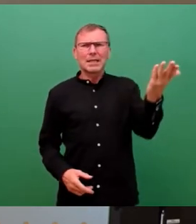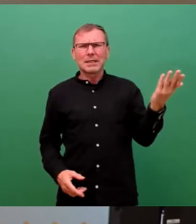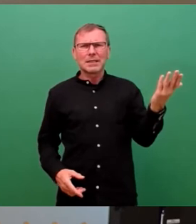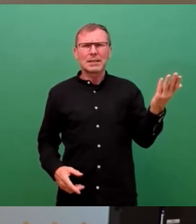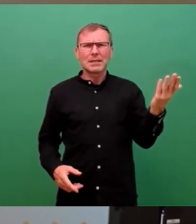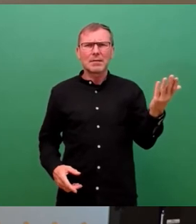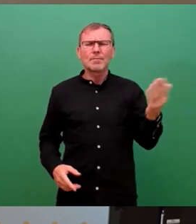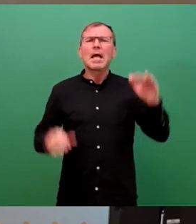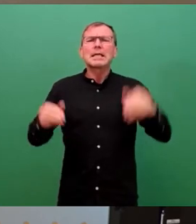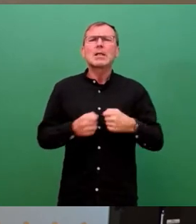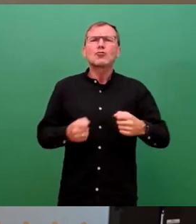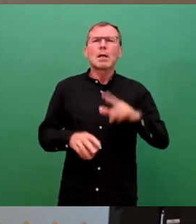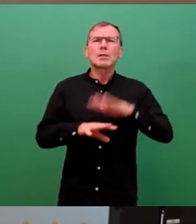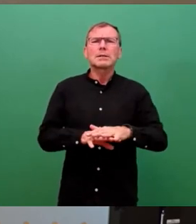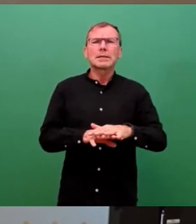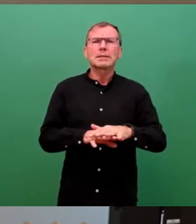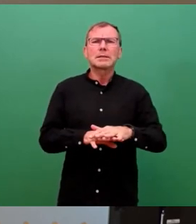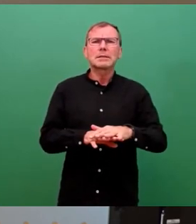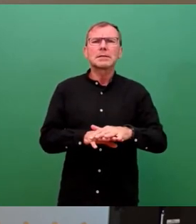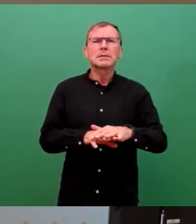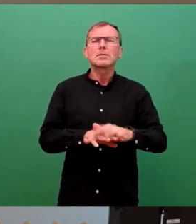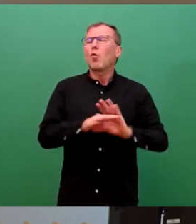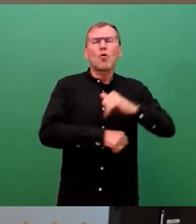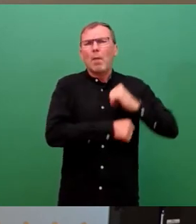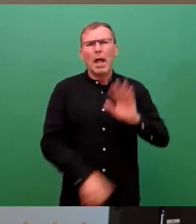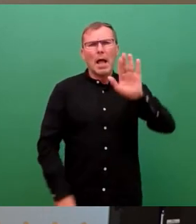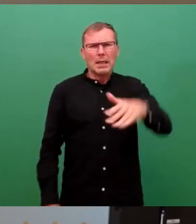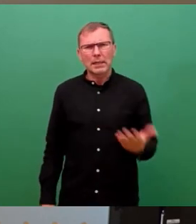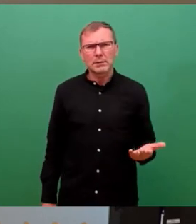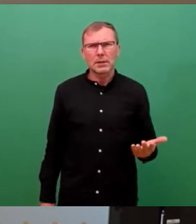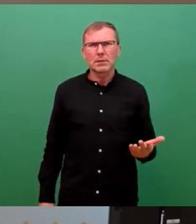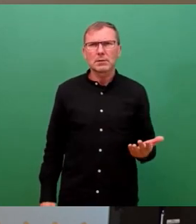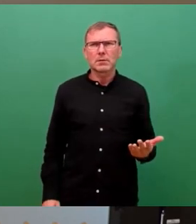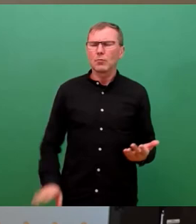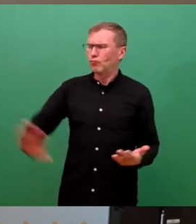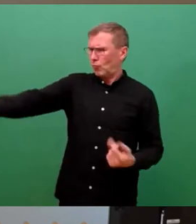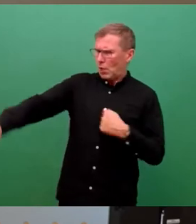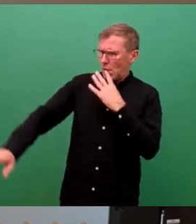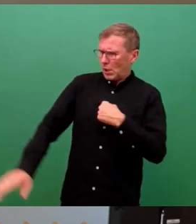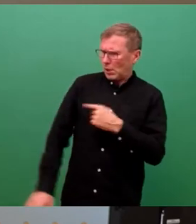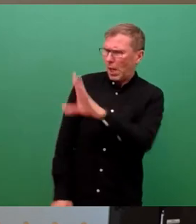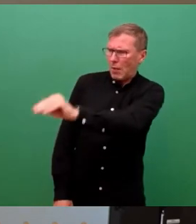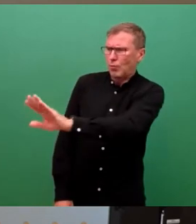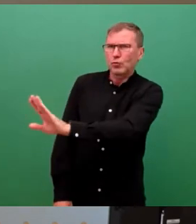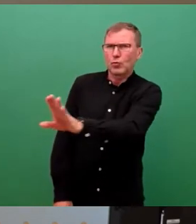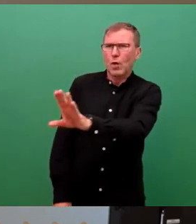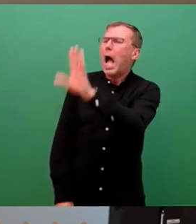Niederspannungsnetz in Dresden um mehrere hundert Millibatt überlasten. Das heißt, jetzt rede ich, licht die. Aus.